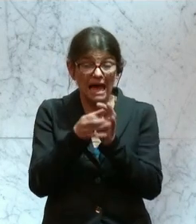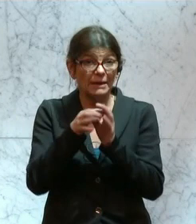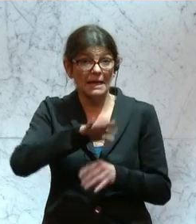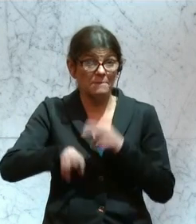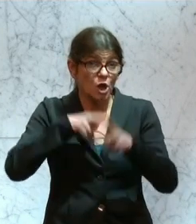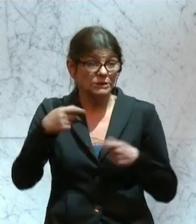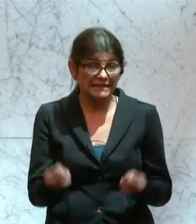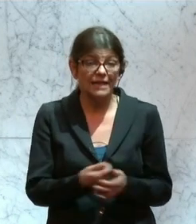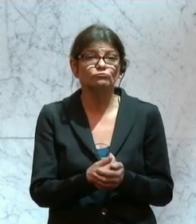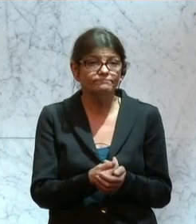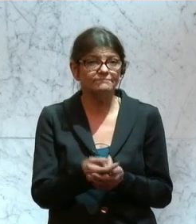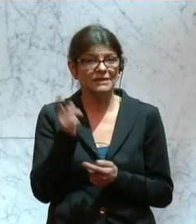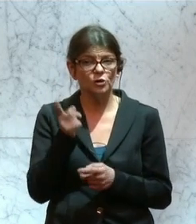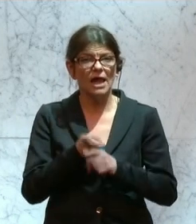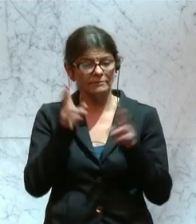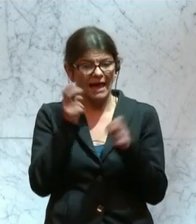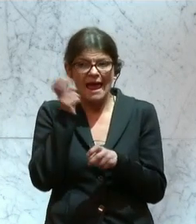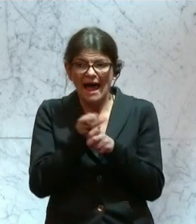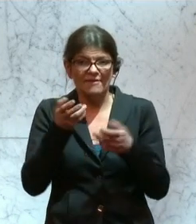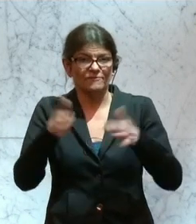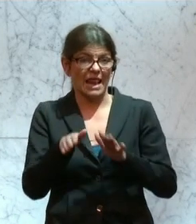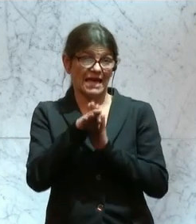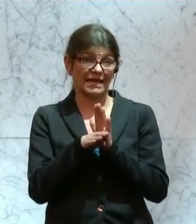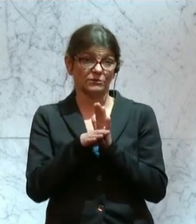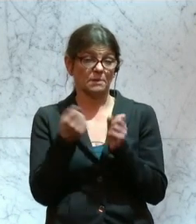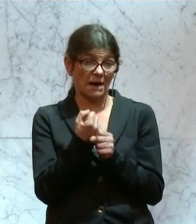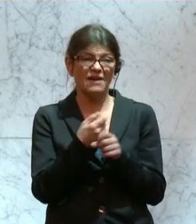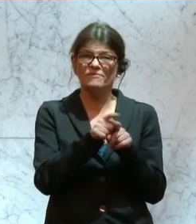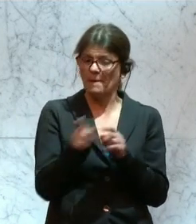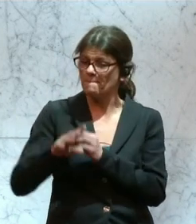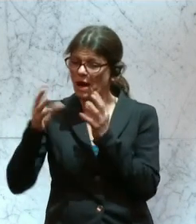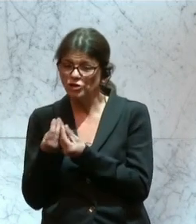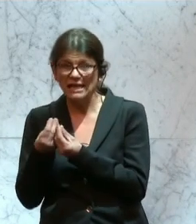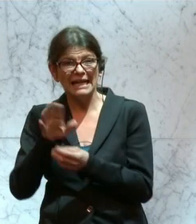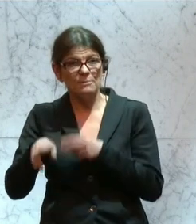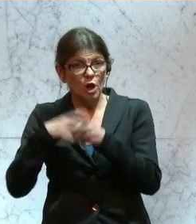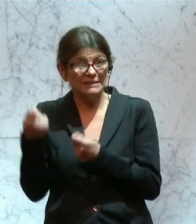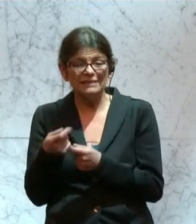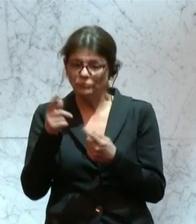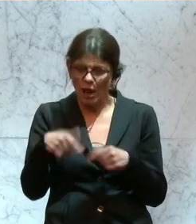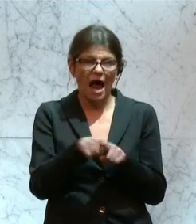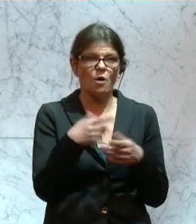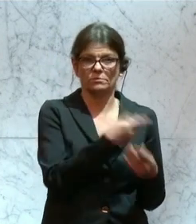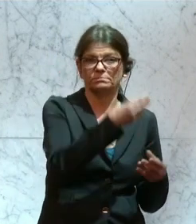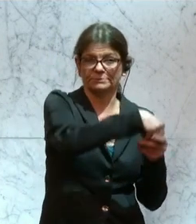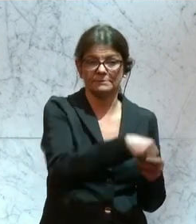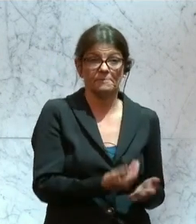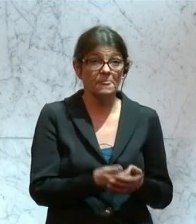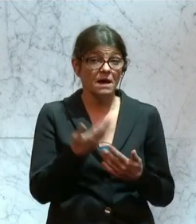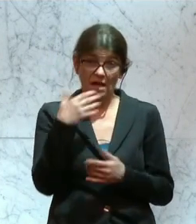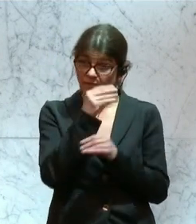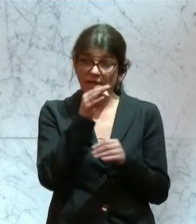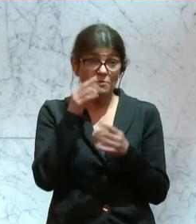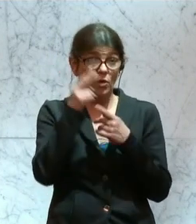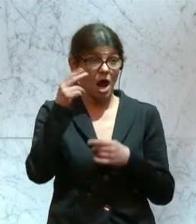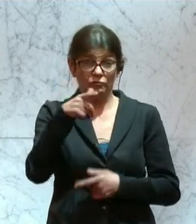Kinderbetreuungsgeld eine Härtefallregelung analog zum pauschalierten Kinderbetreuungsgeld geben. Denn, sehr geehrte Damen und Herren, stellen Sie